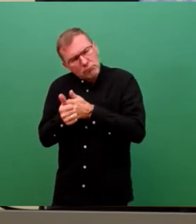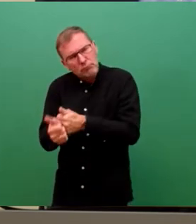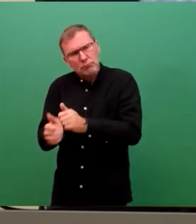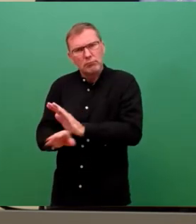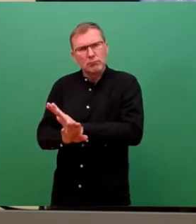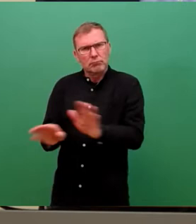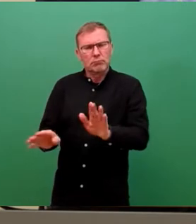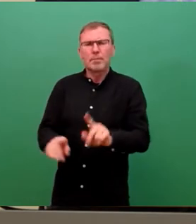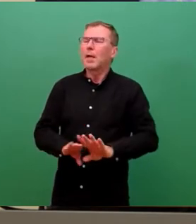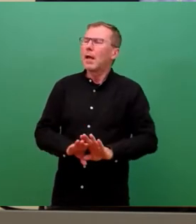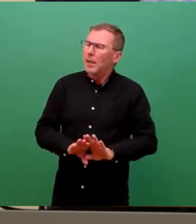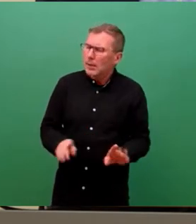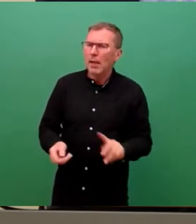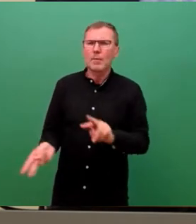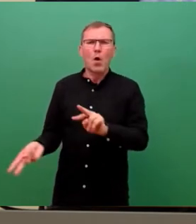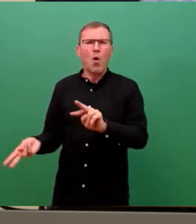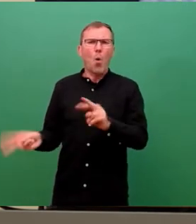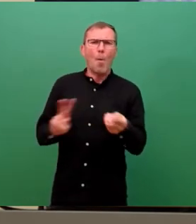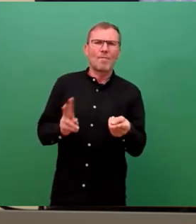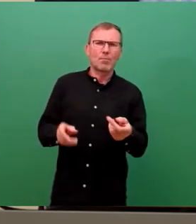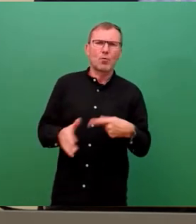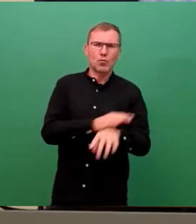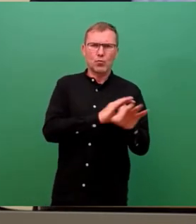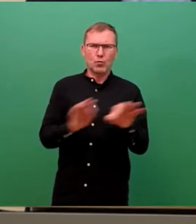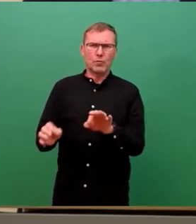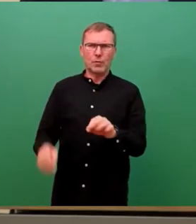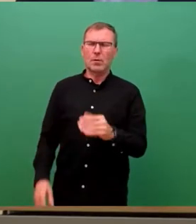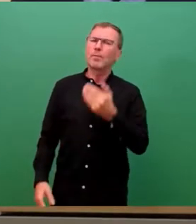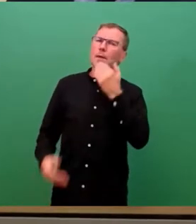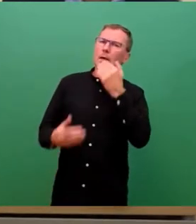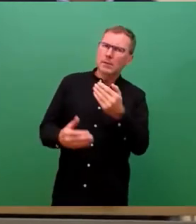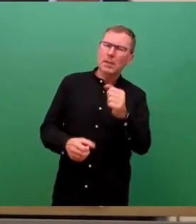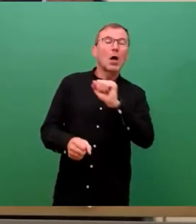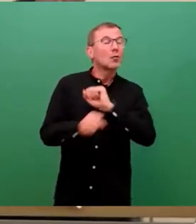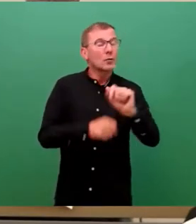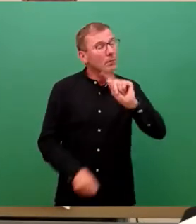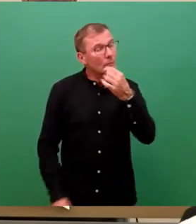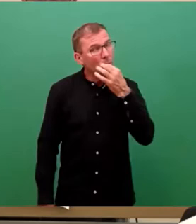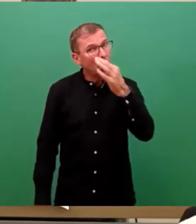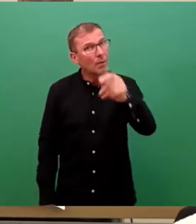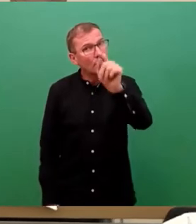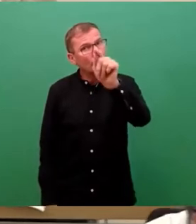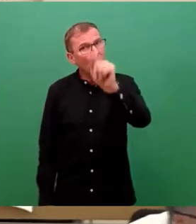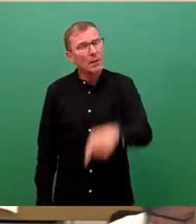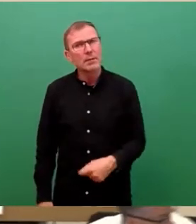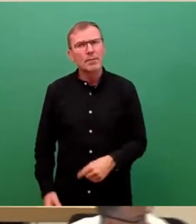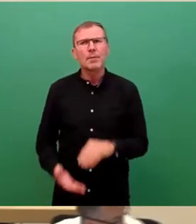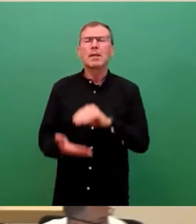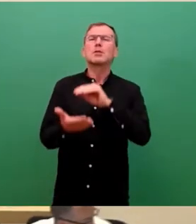keine andere Umschichtung passiert. Vielen Dank, ich frage jetzt trotzdem nochmal nach, ich bin auch auf die schriftliche